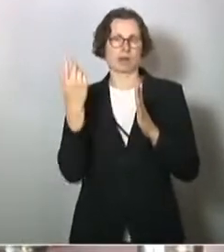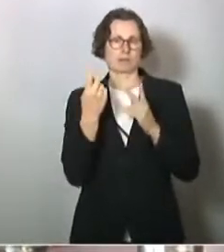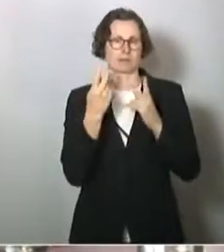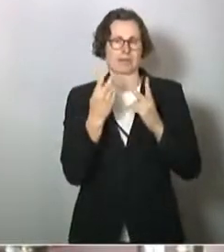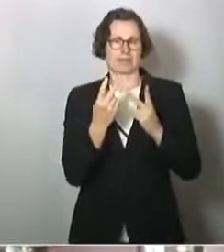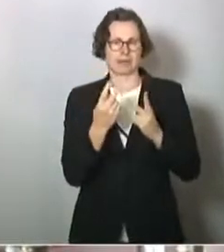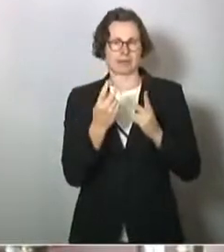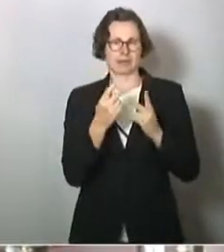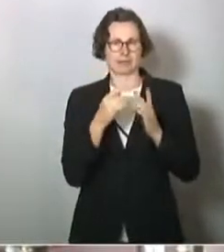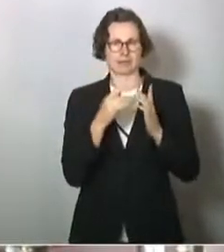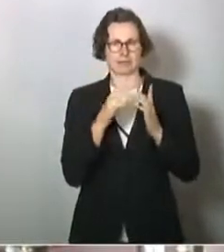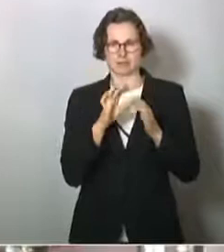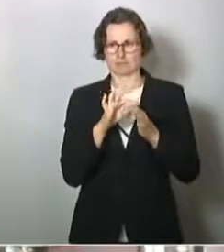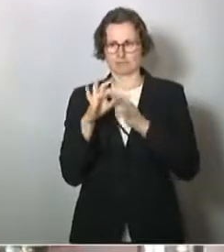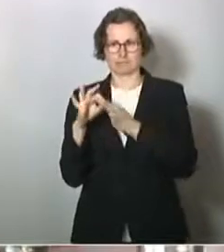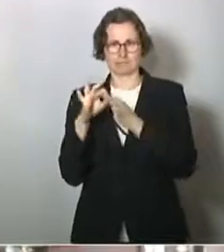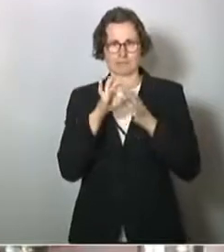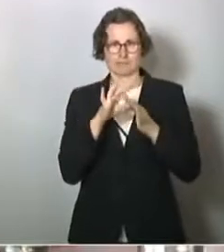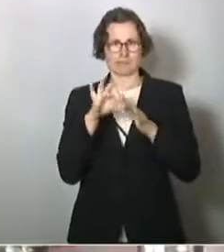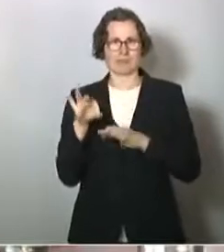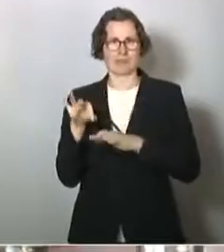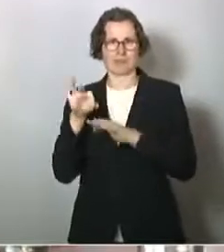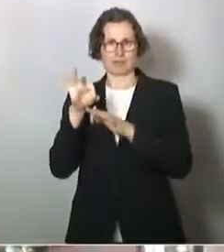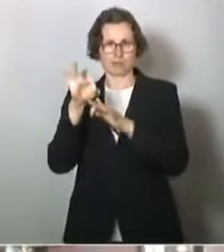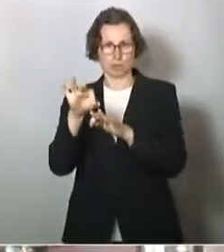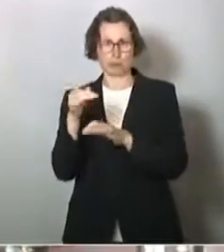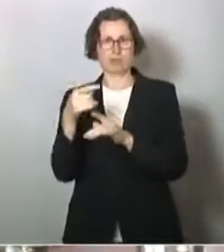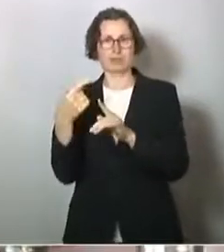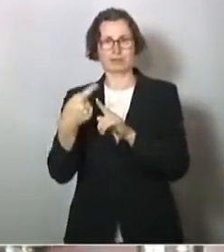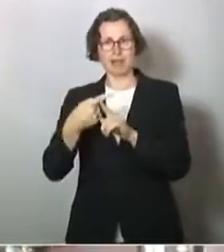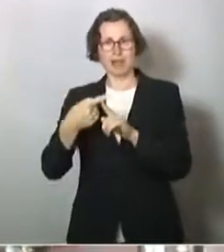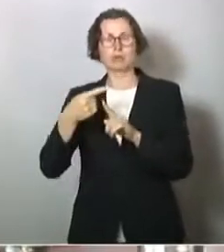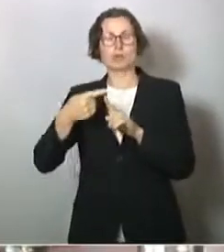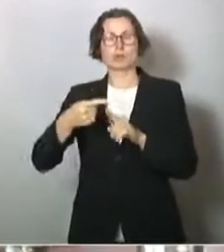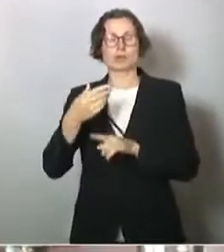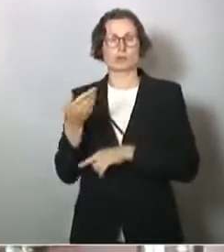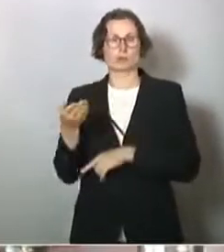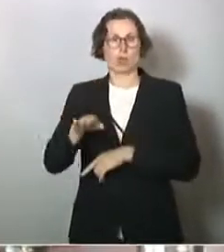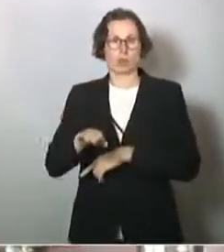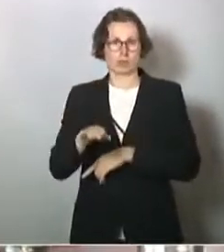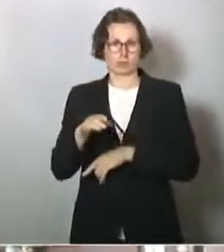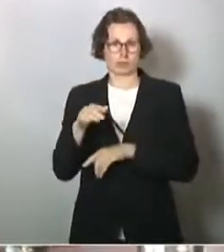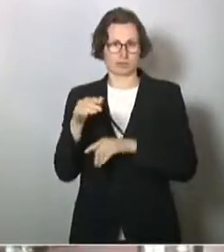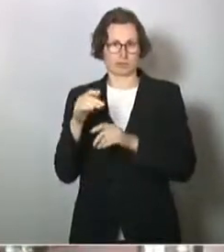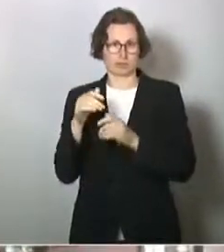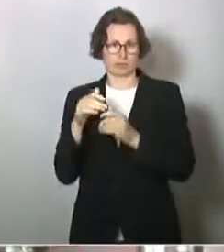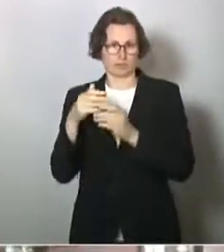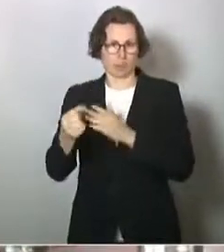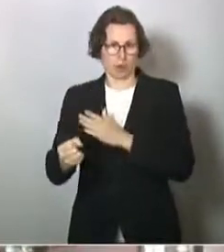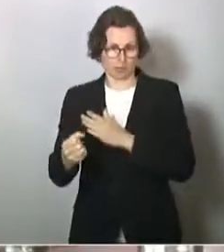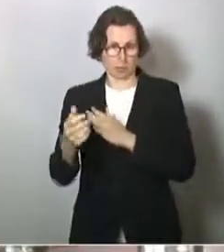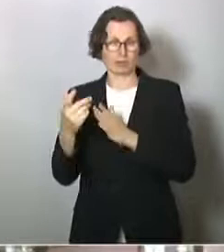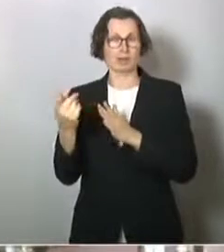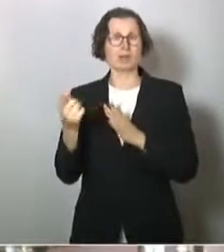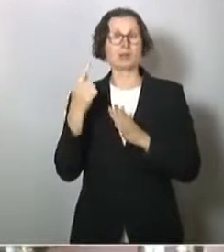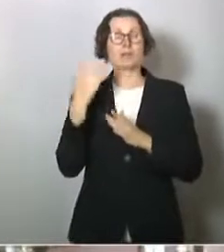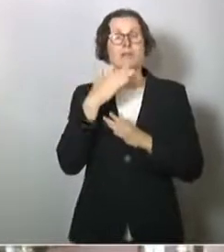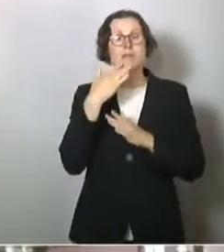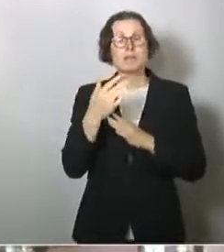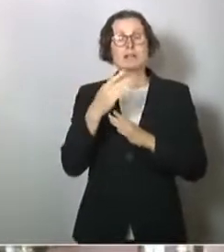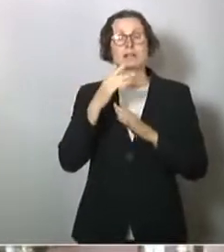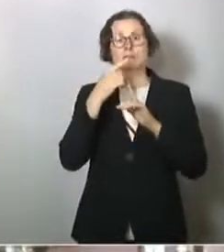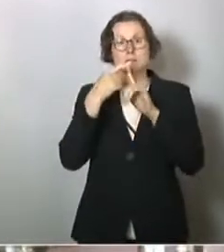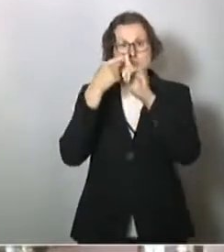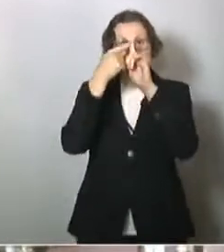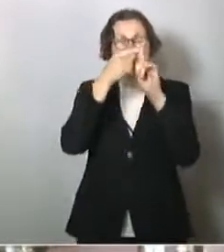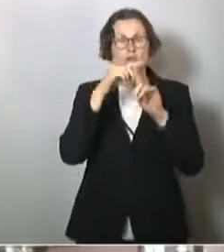Infektionszahlen einerseits, aber auch der Letalität. Wir haben viel über Schweden geredet, hier in der